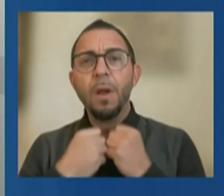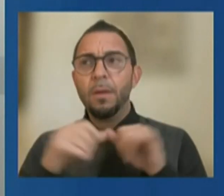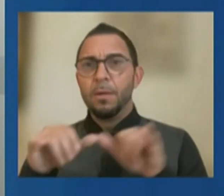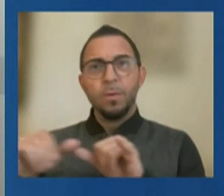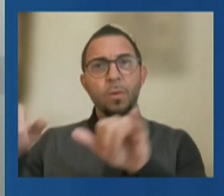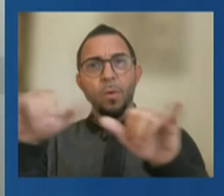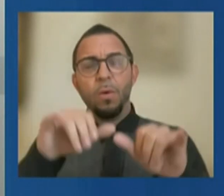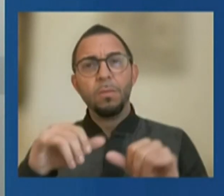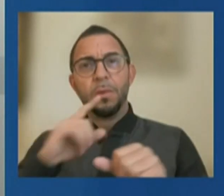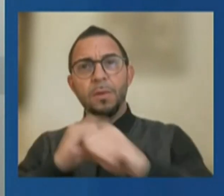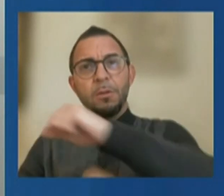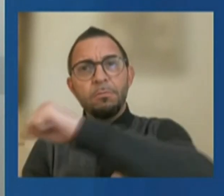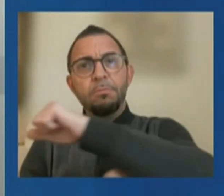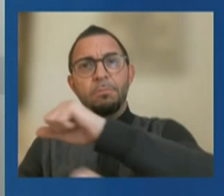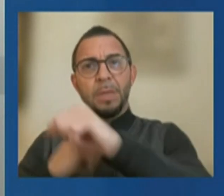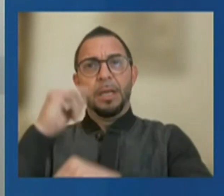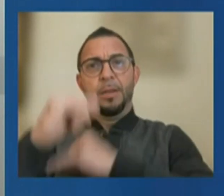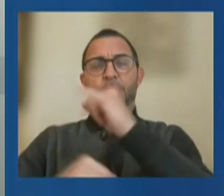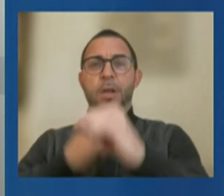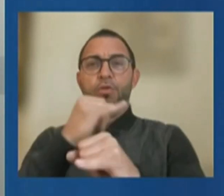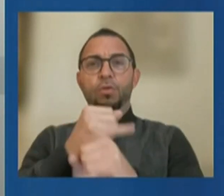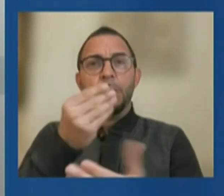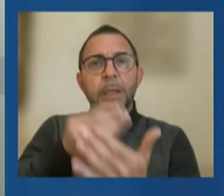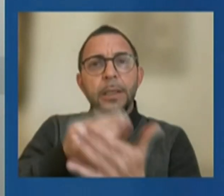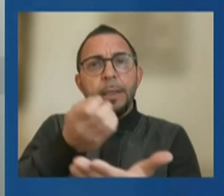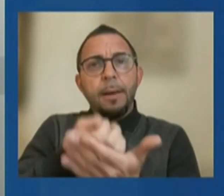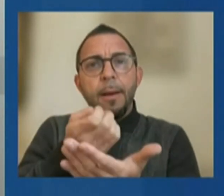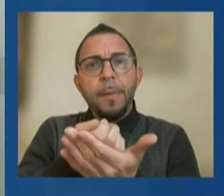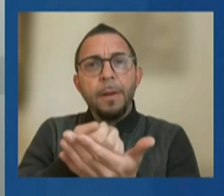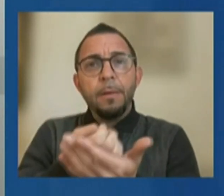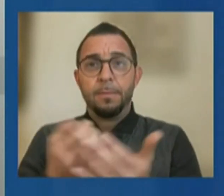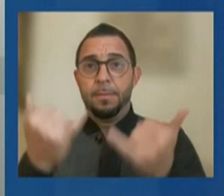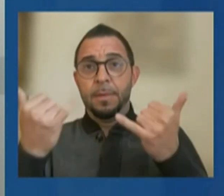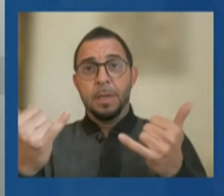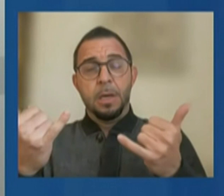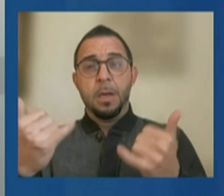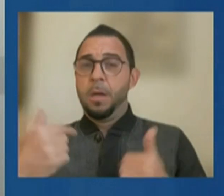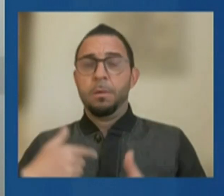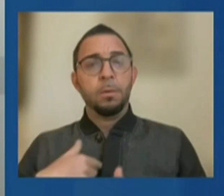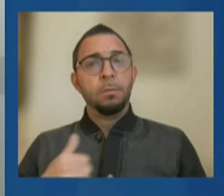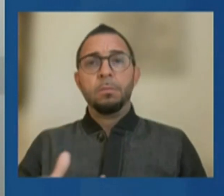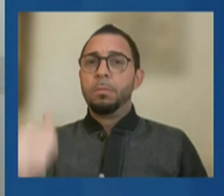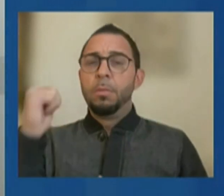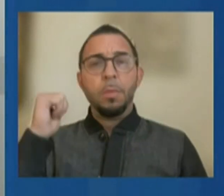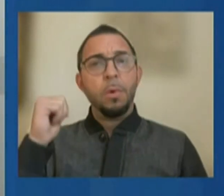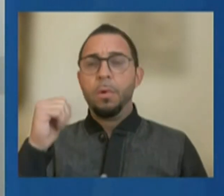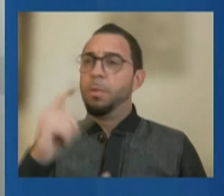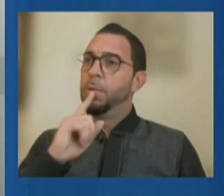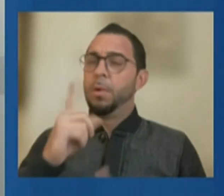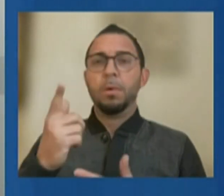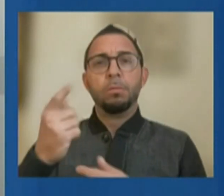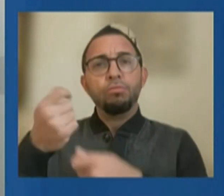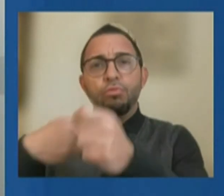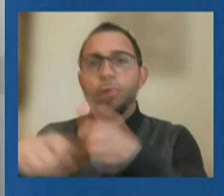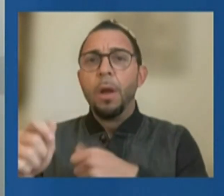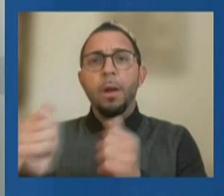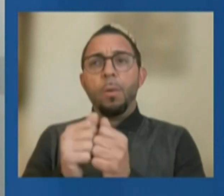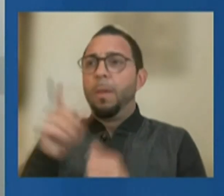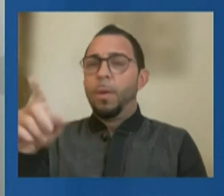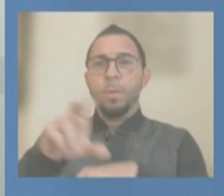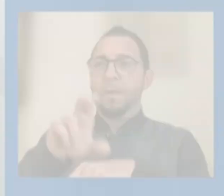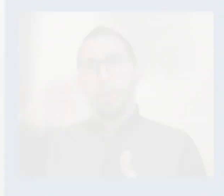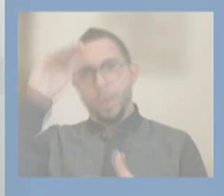привилегии в торговых отношениях или инвестициях. Сейчас мы разрабатываем новые технические механизмы по определению цели этих санкций и